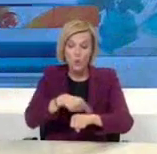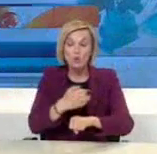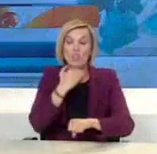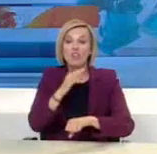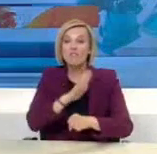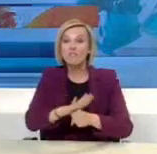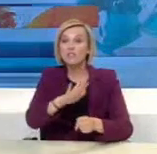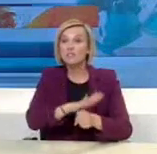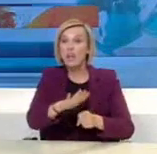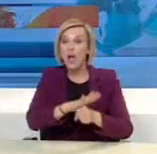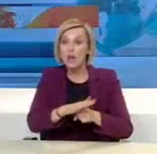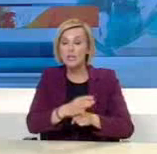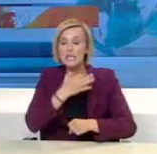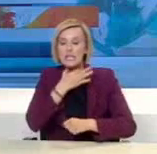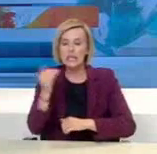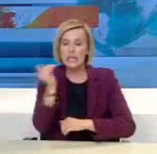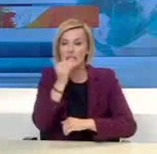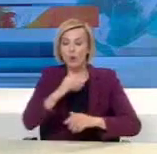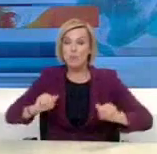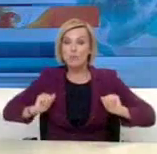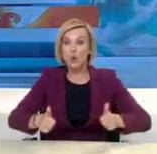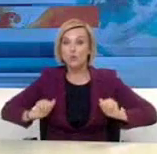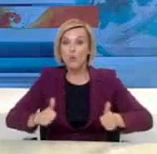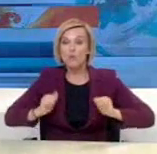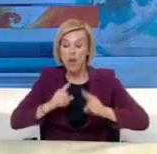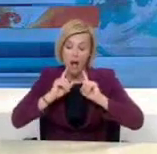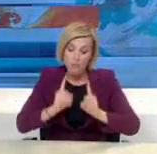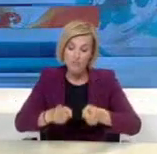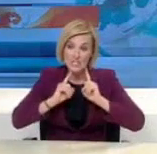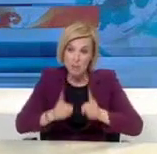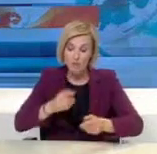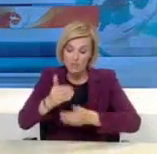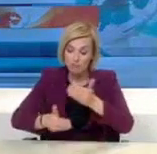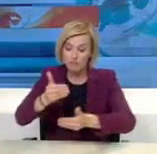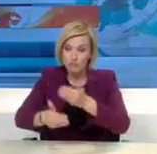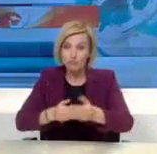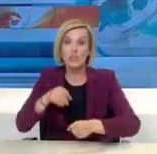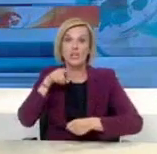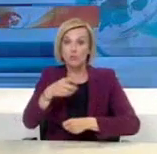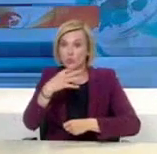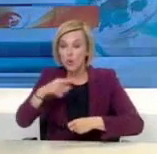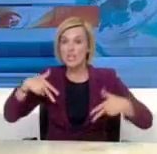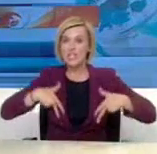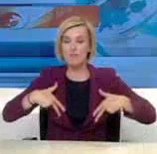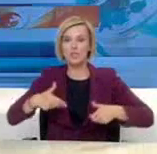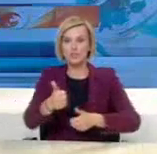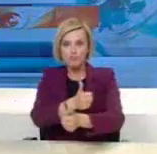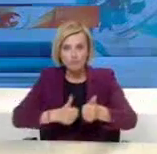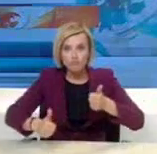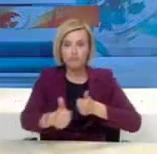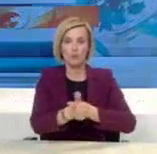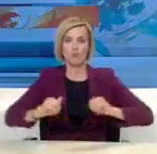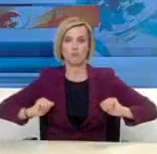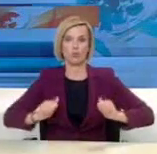και απαιτούνται τολμηρές και γρήγορες πρωτοβουλίες. Αυτές τις πρωτοβουλίες αναλαμβάνει η κυβέρνηση από την πρώτη στιγμή αυτής της